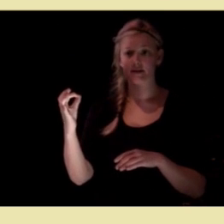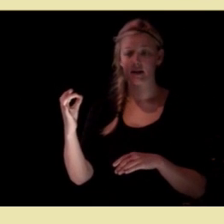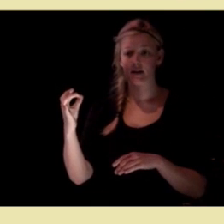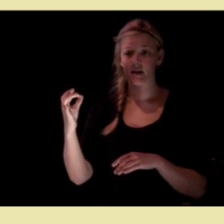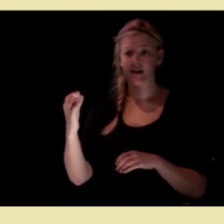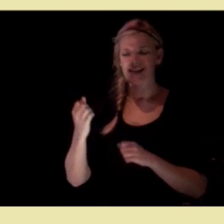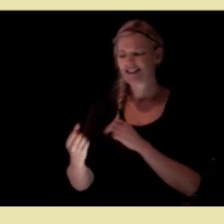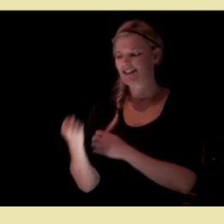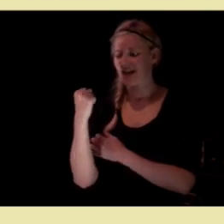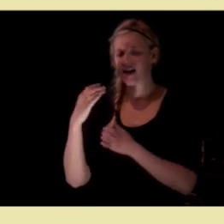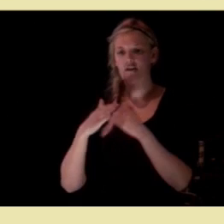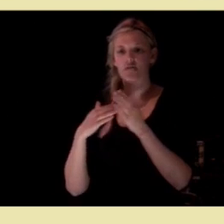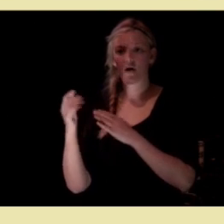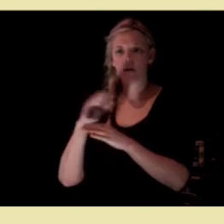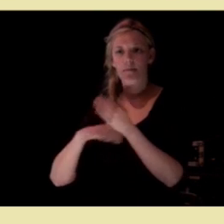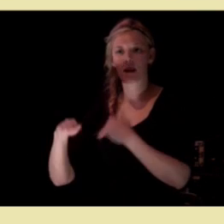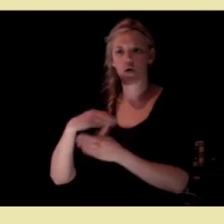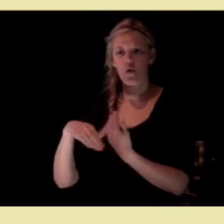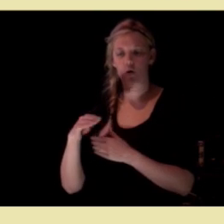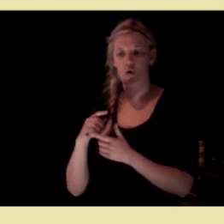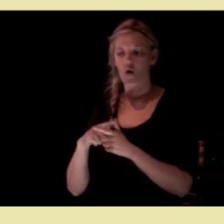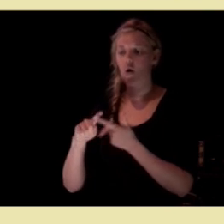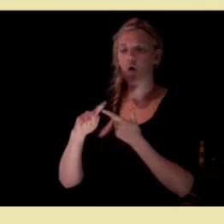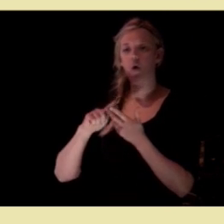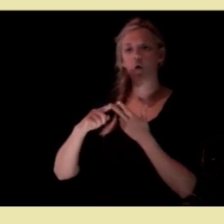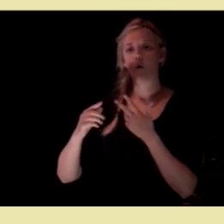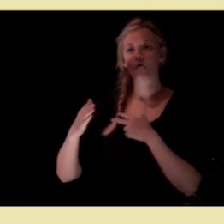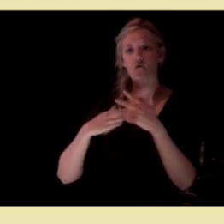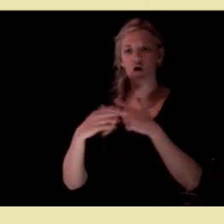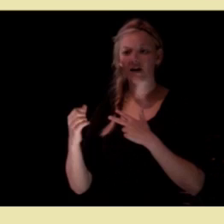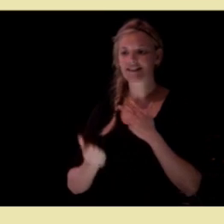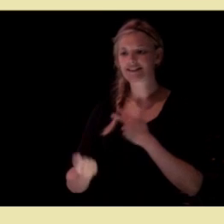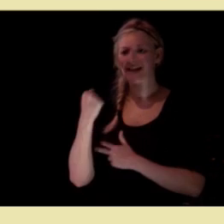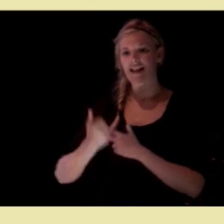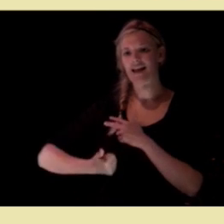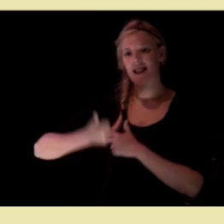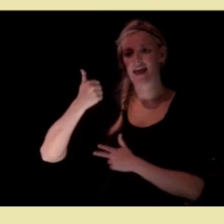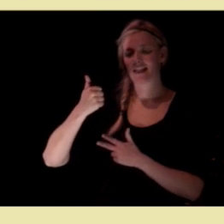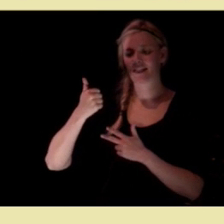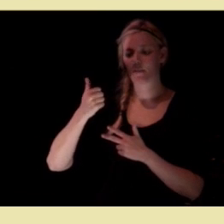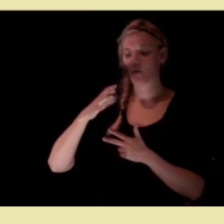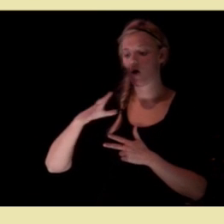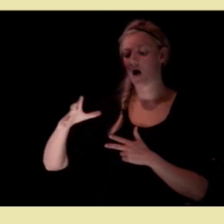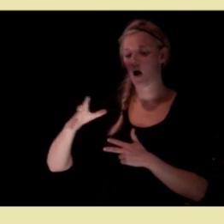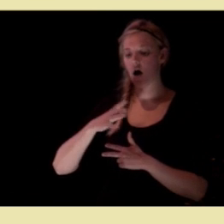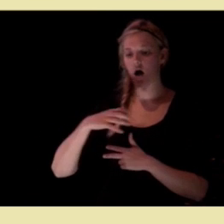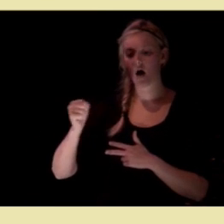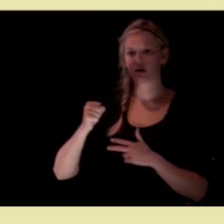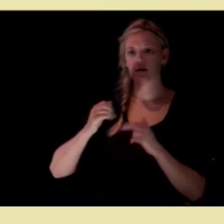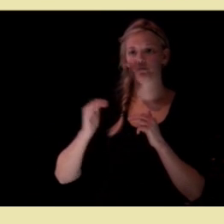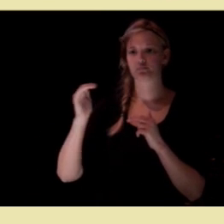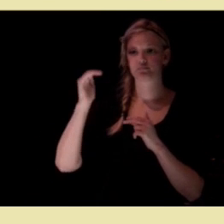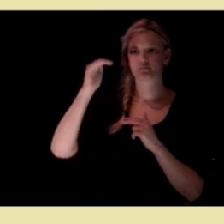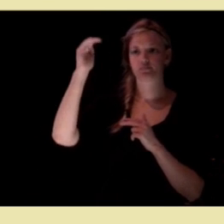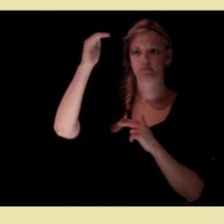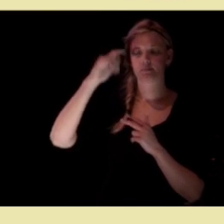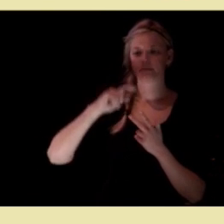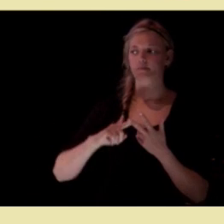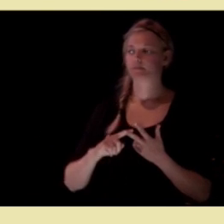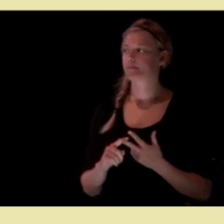sterke fagmiljøer og faglige, sterke ledere på alle nivåer.